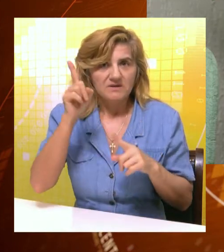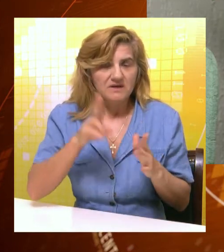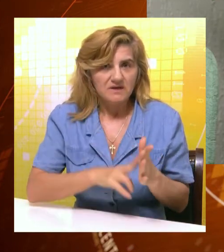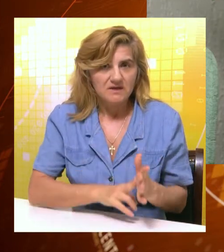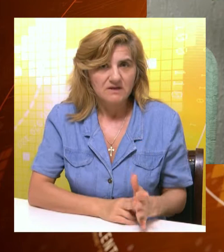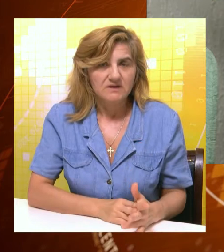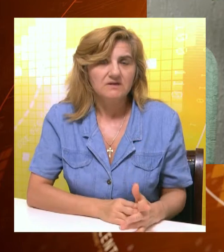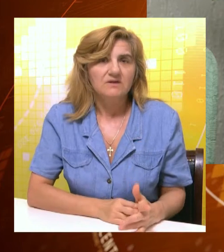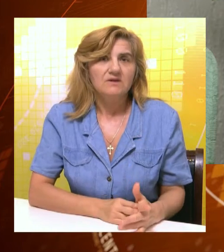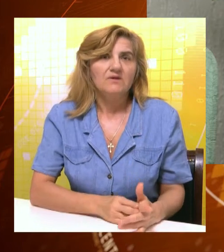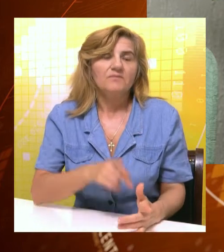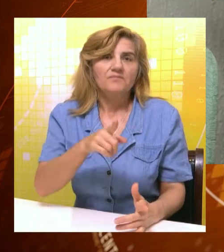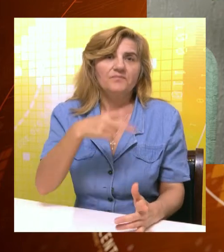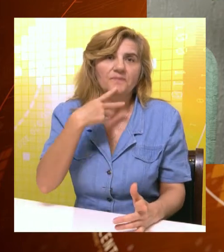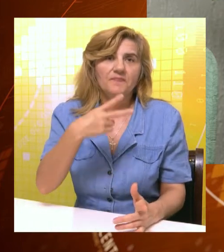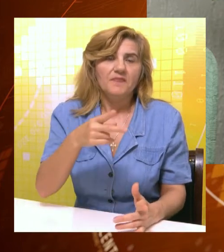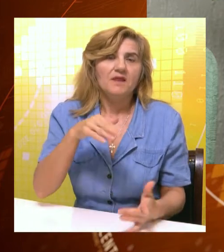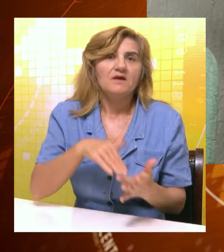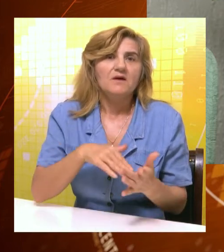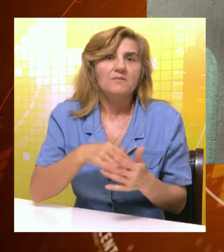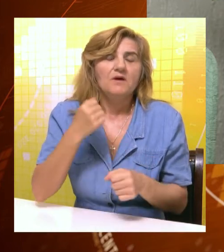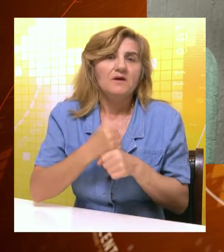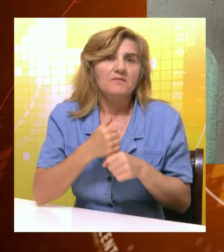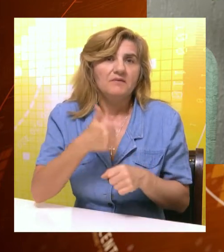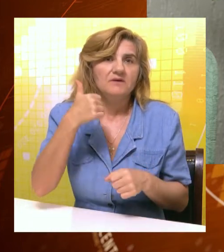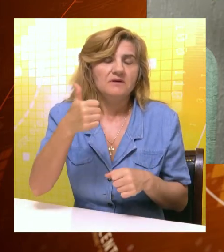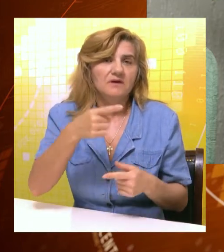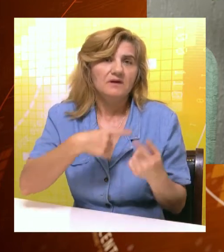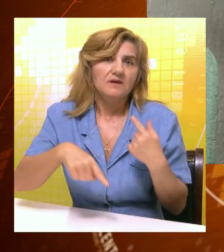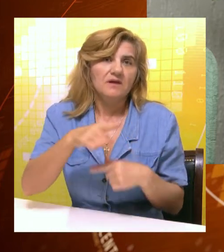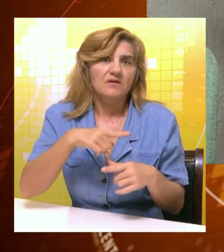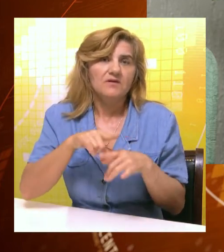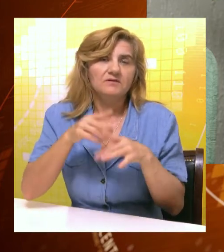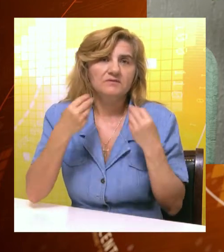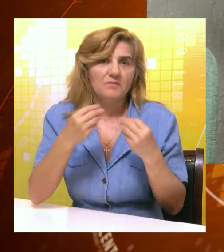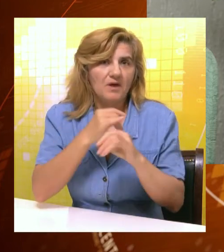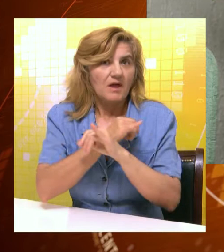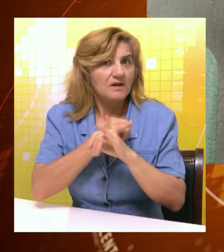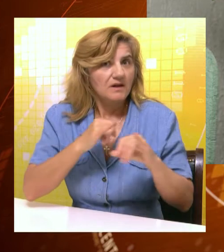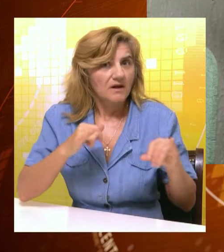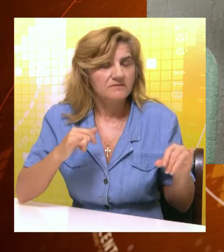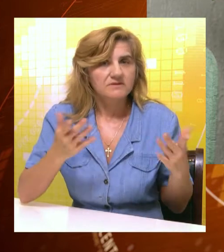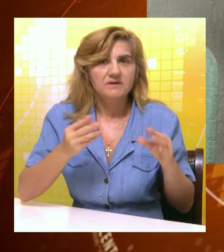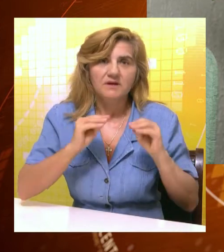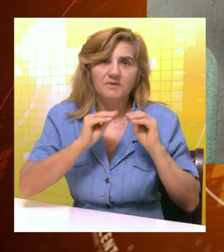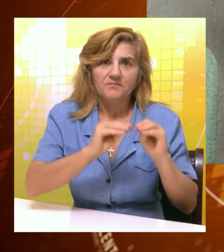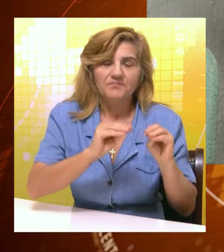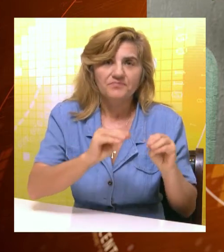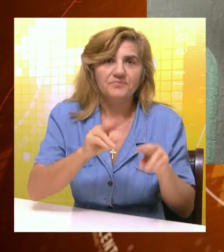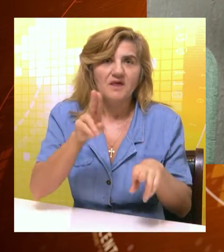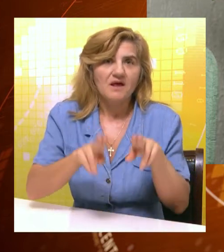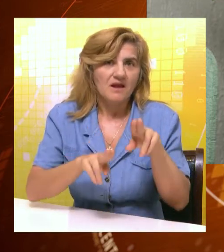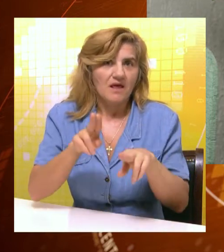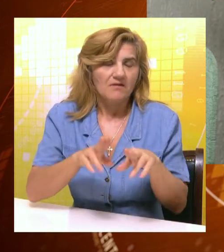upravo zbog ovog nedostatka kadrova, jedna ideja je da se napravi i jedan regionalni razvojni centar gde bi se vršila obuka negovatelja